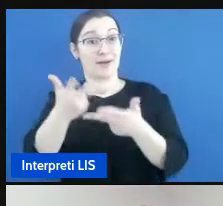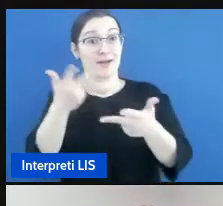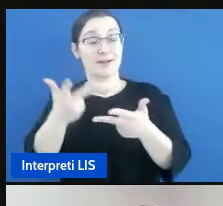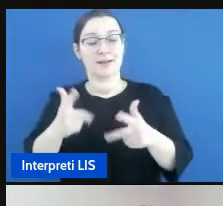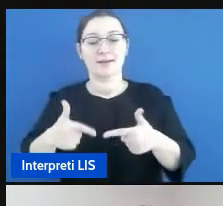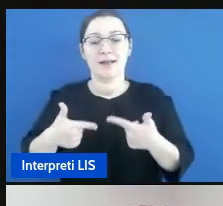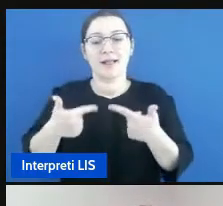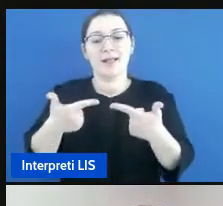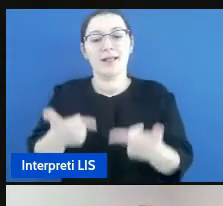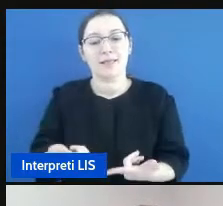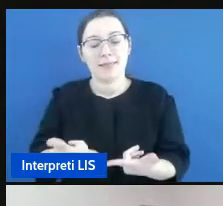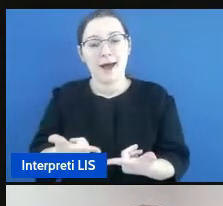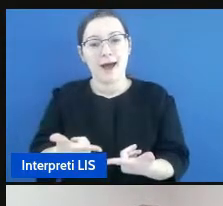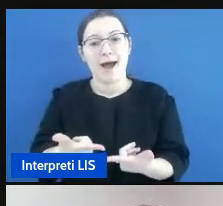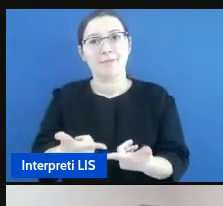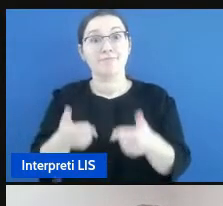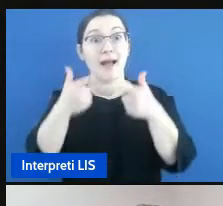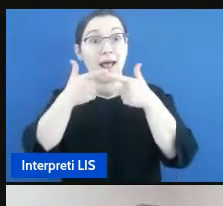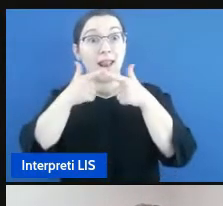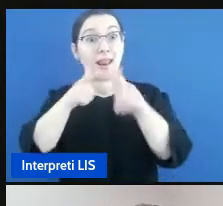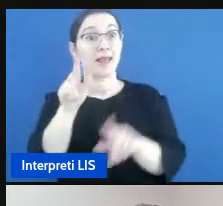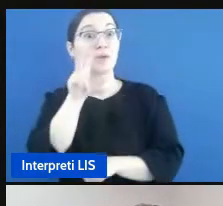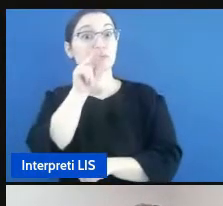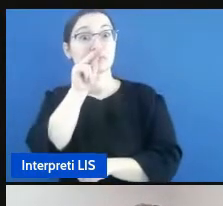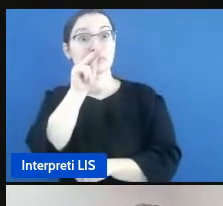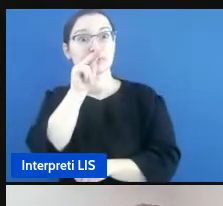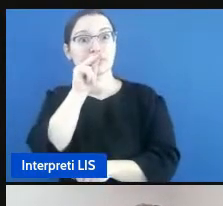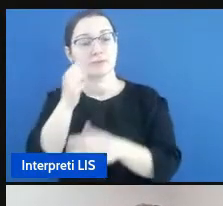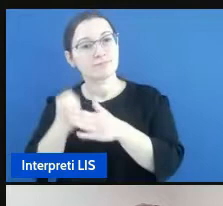nella lingua orale e può favorire gli apprendimenti